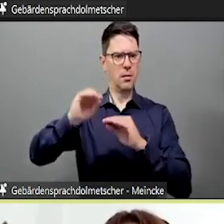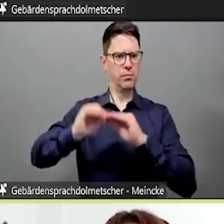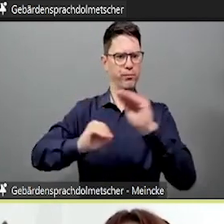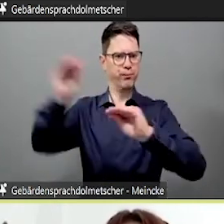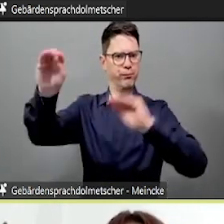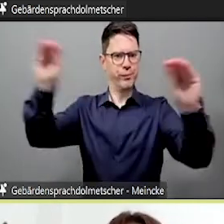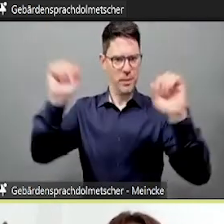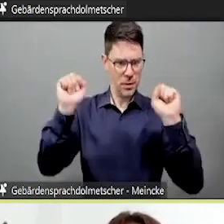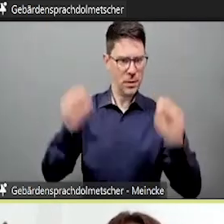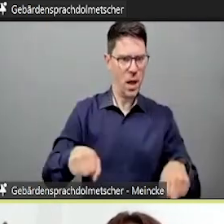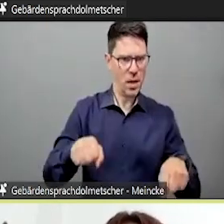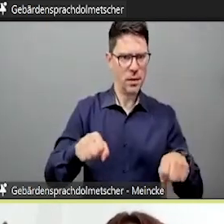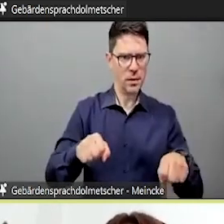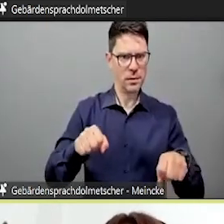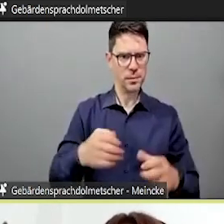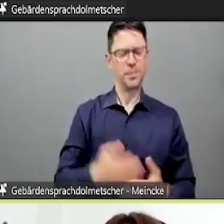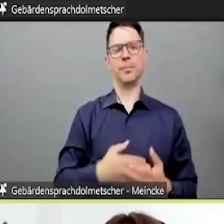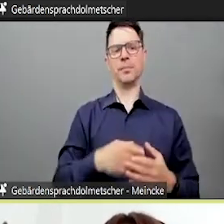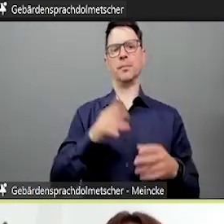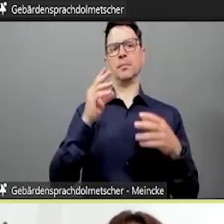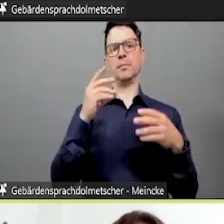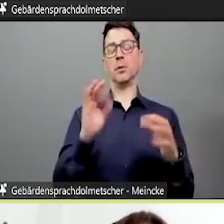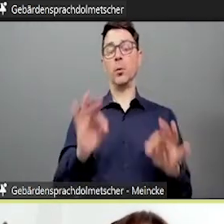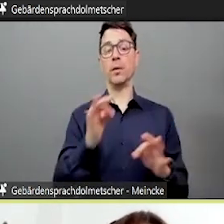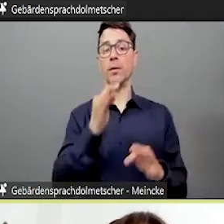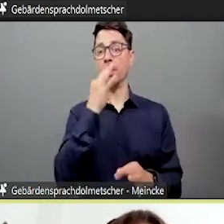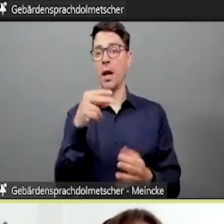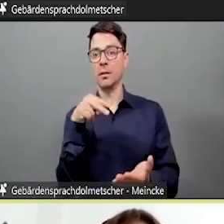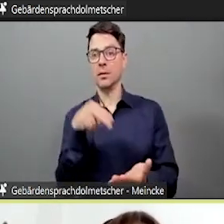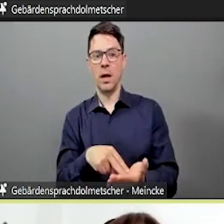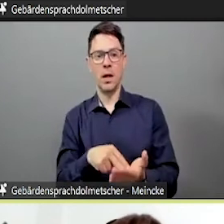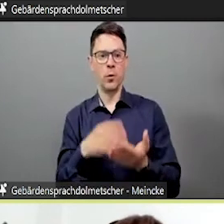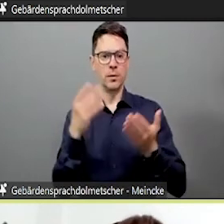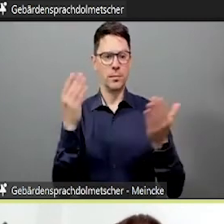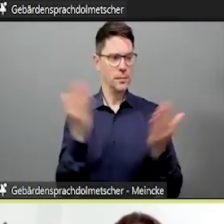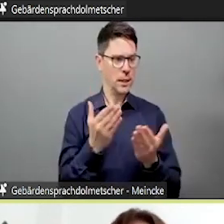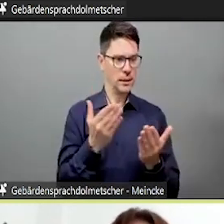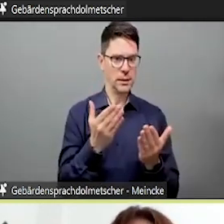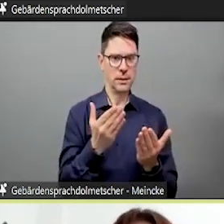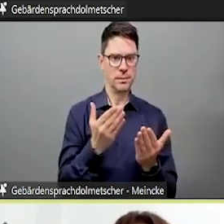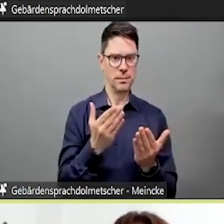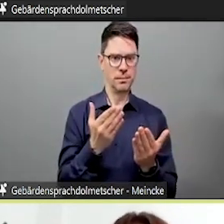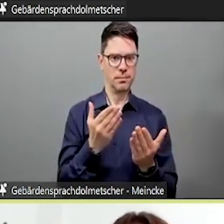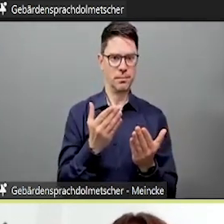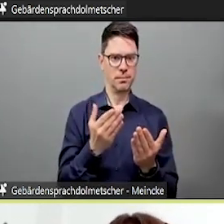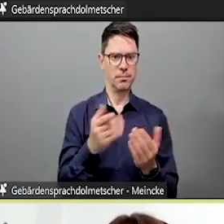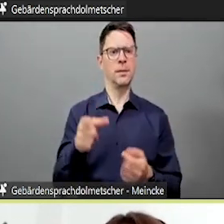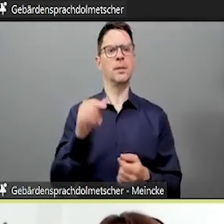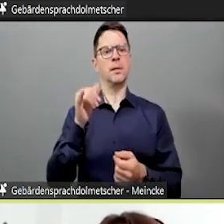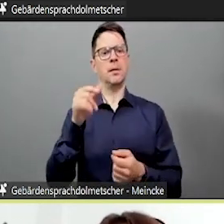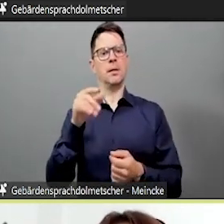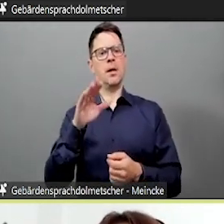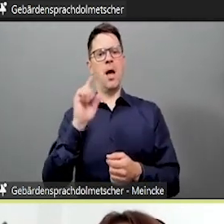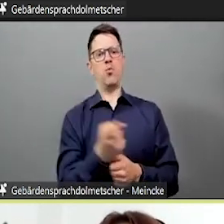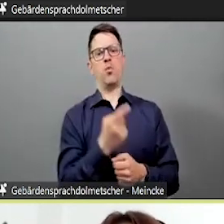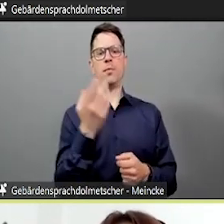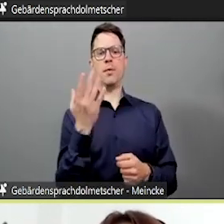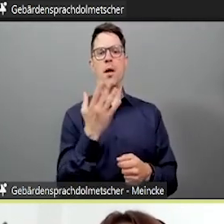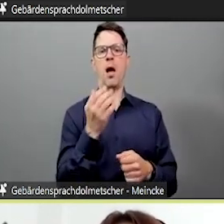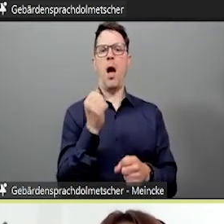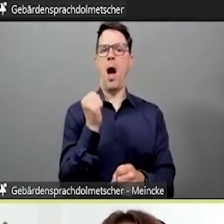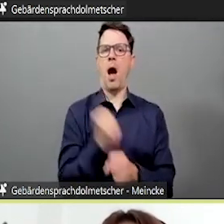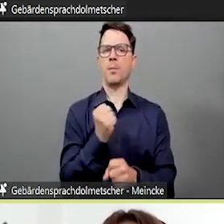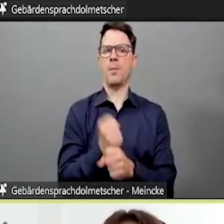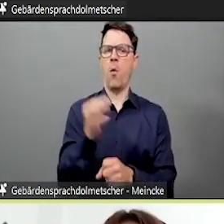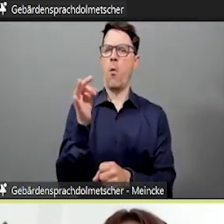vielleicht ist das eine ganz gute Sache, das mal auszuprobieren. Es funktioniert technisch auch erstaunlich gut. Ich hatte noch nie irgendwelche Pannen. Das ist eigentlich ein ganz